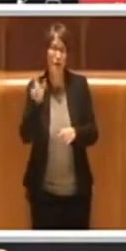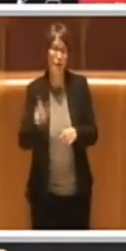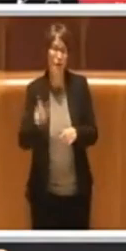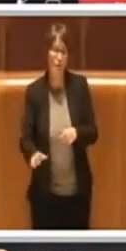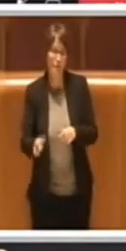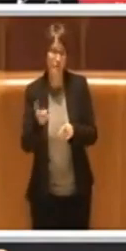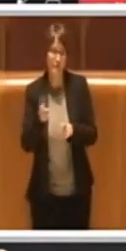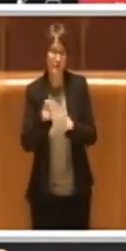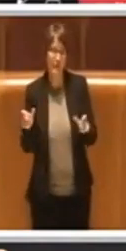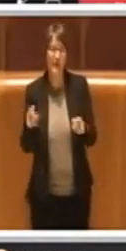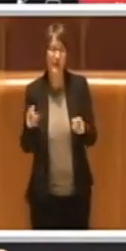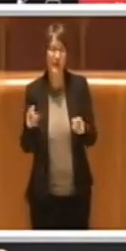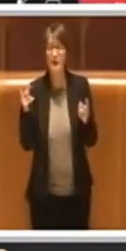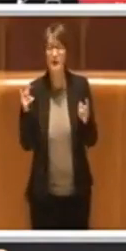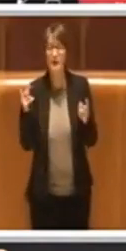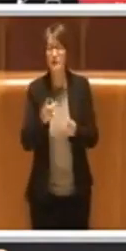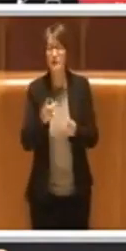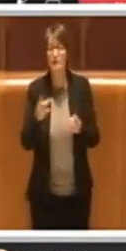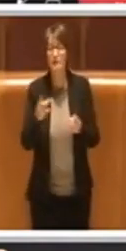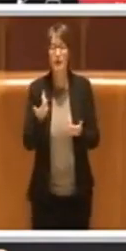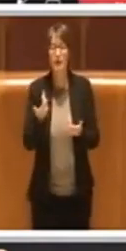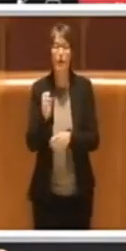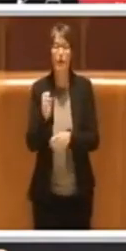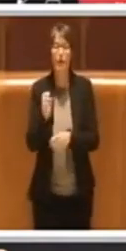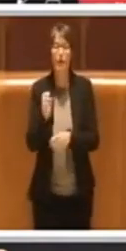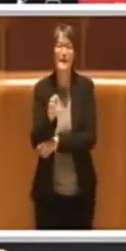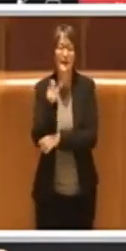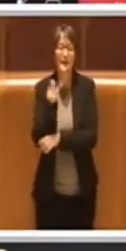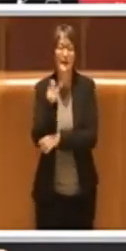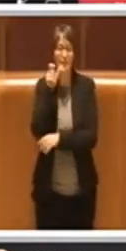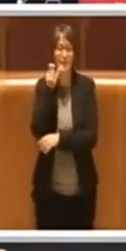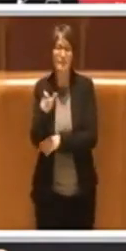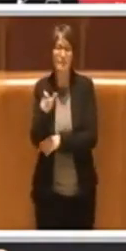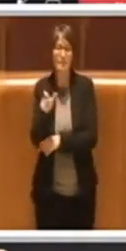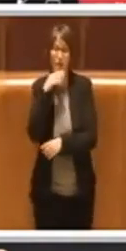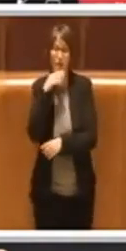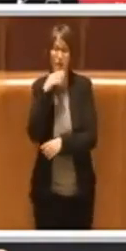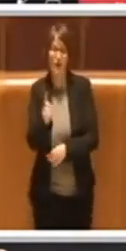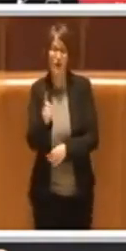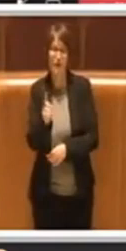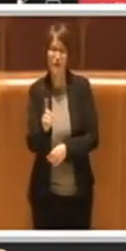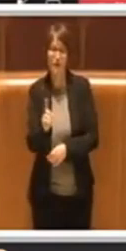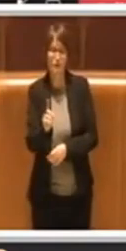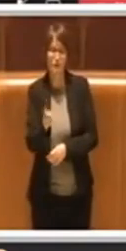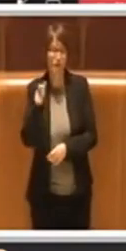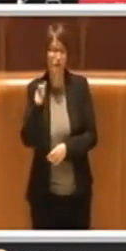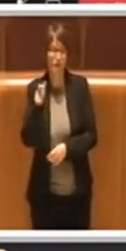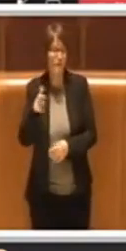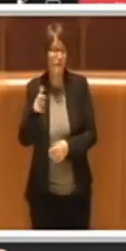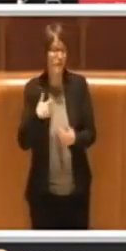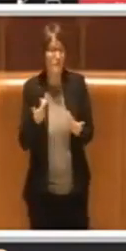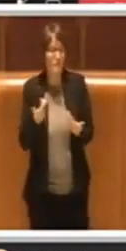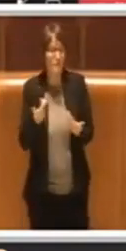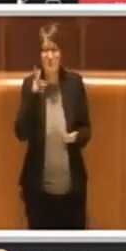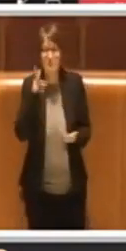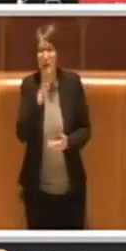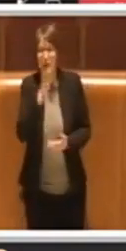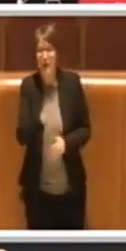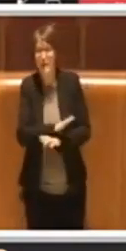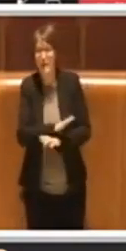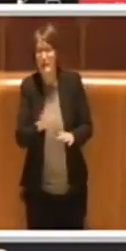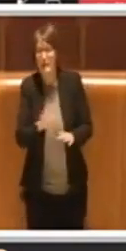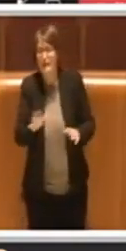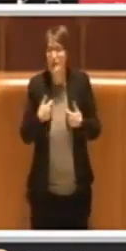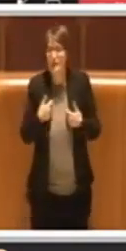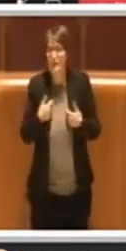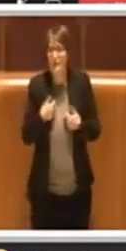definirlo insegnante perché era veramente un fiume in piena che ti travolgeva con la sua bravura. Più